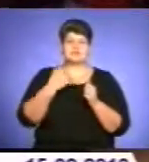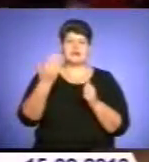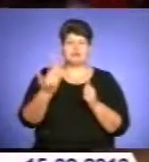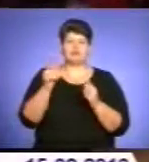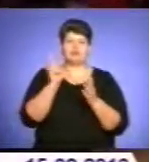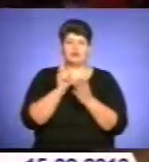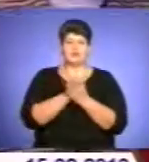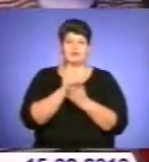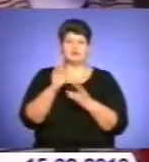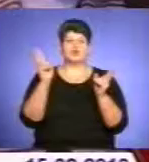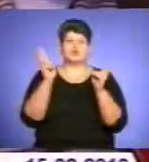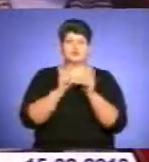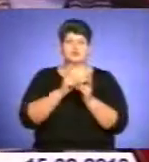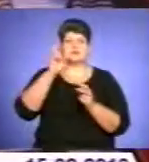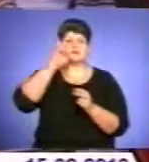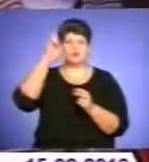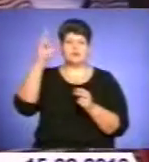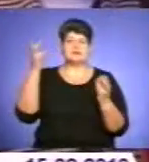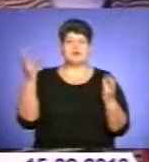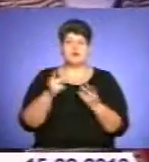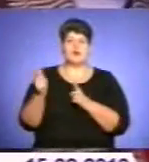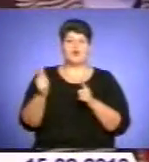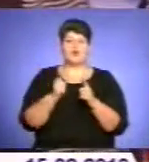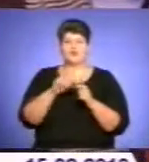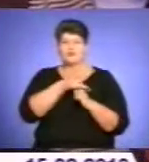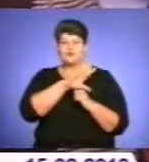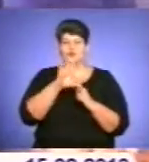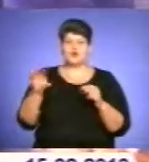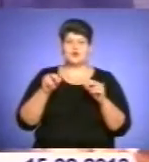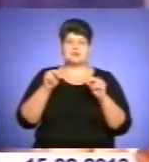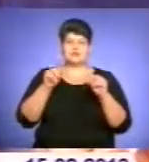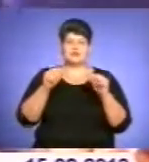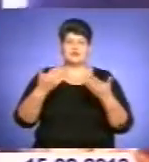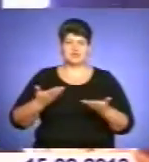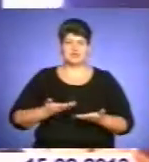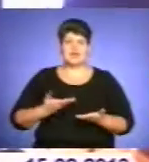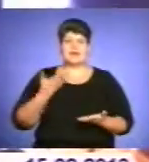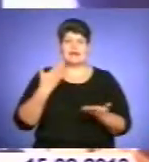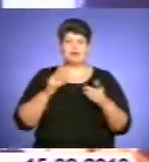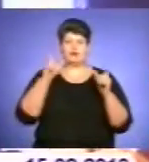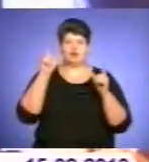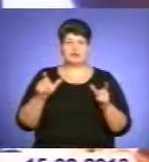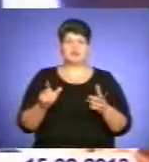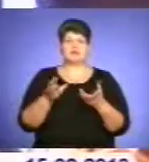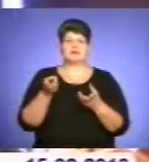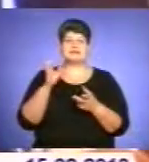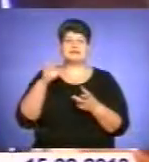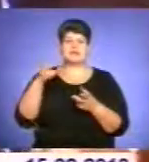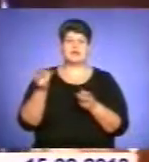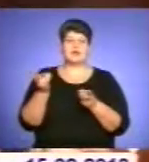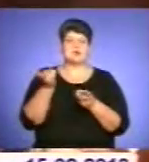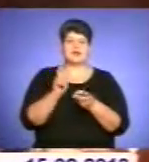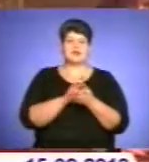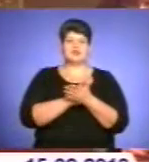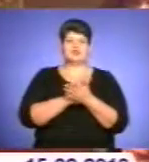зустріч з Богом. До неї слід готуватися протягом усього земного життя. Якщо людина на Стрітання приде чистою і непорочною,